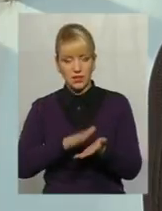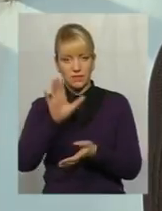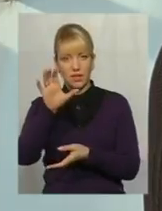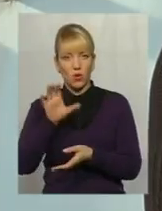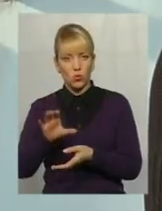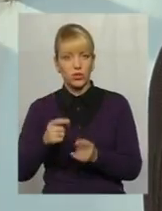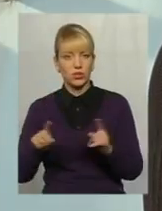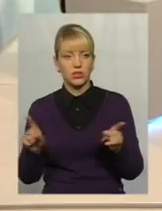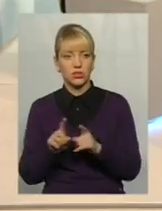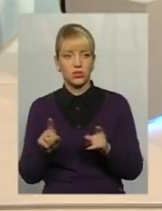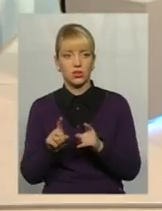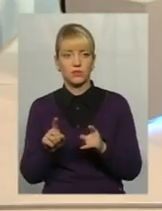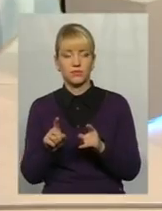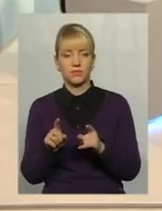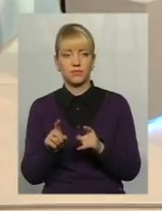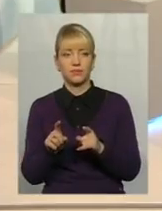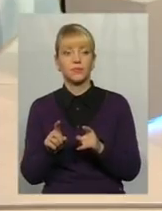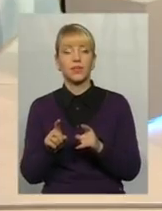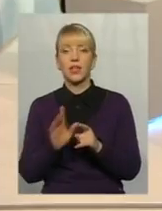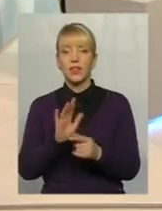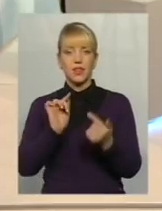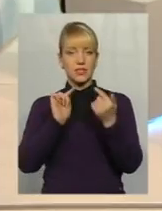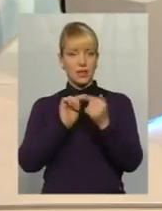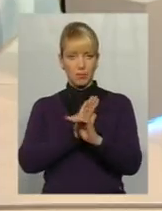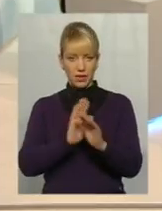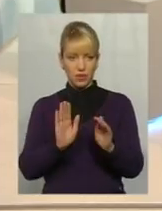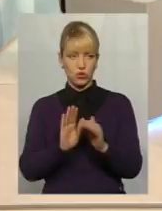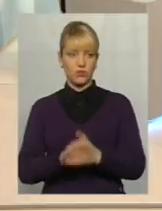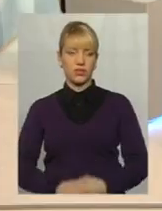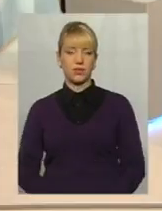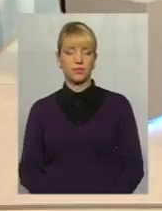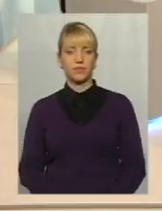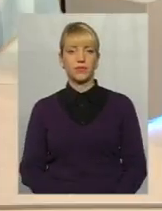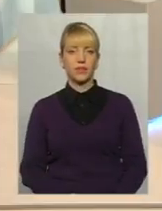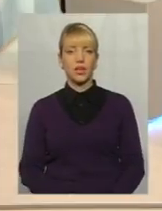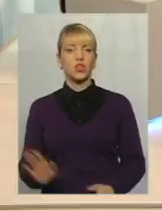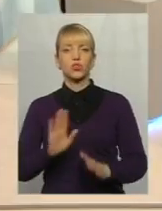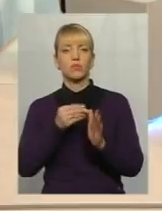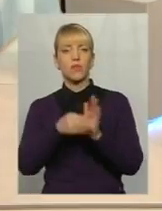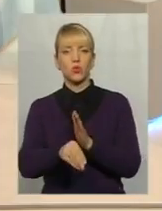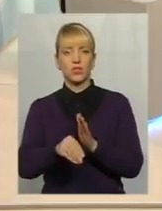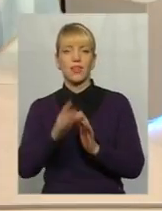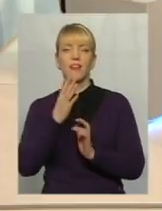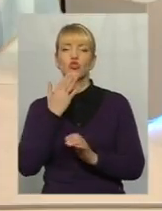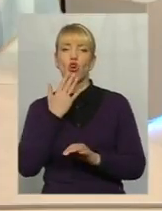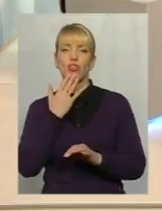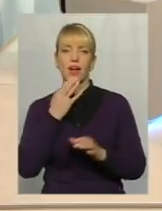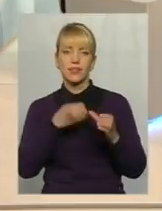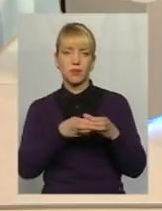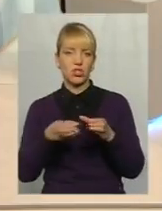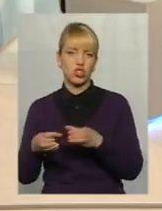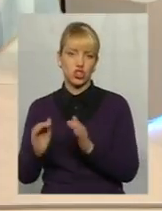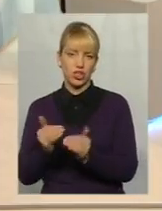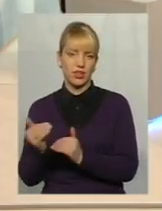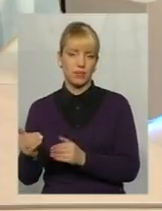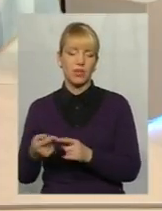заперечувати, не ущемляти національні меншини. В цьому законопроекті,